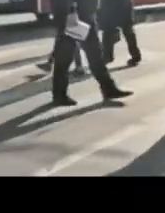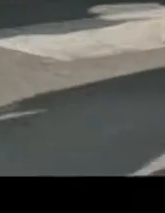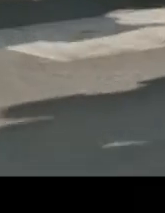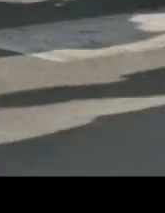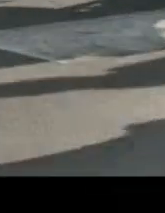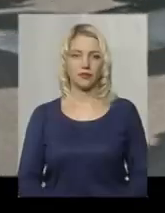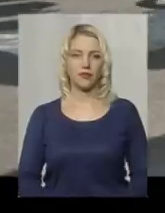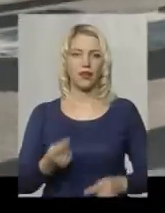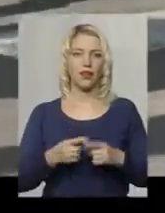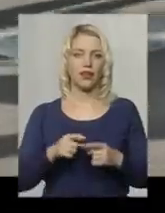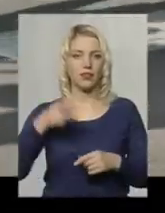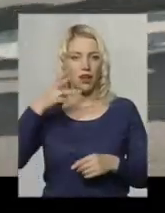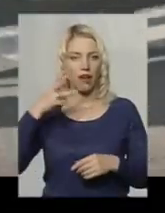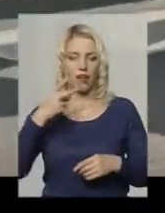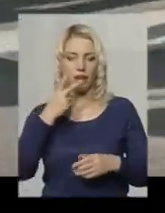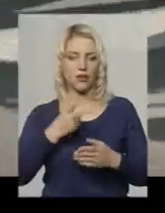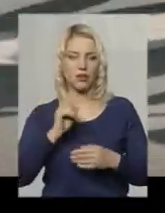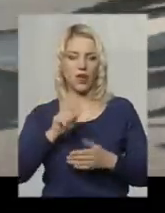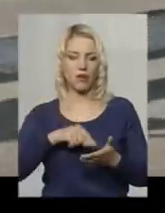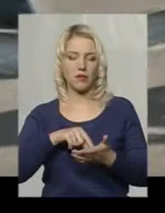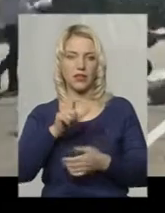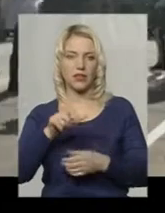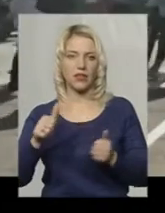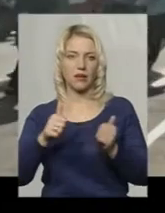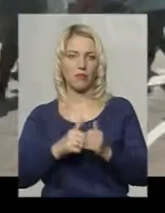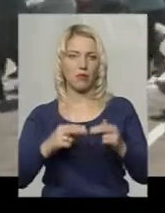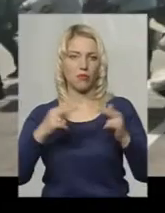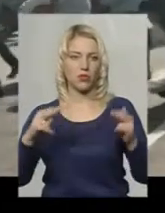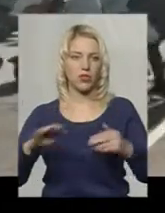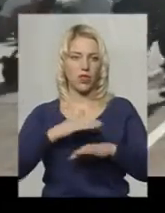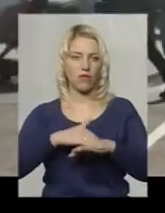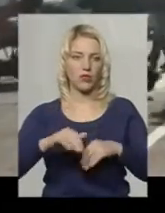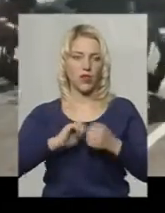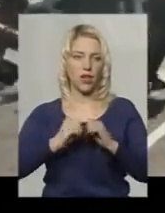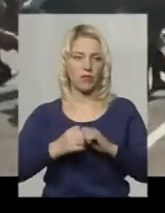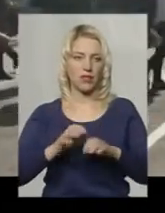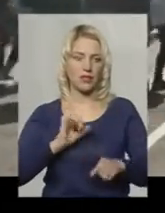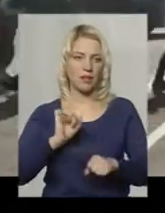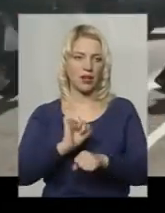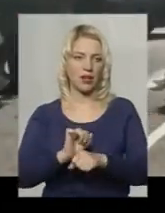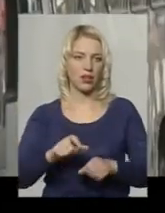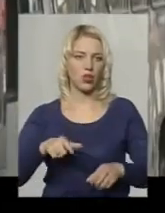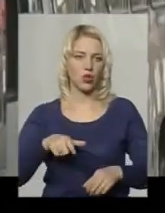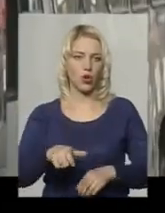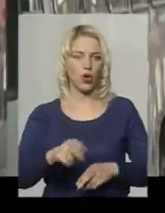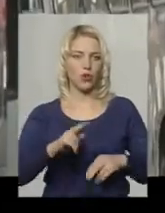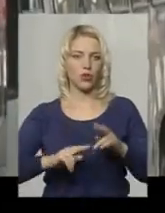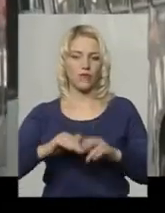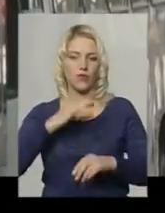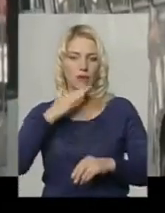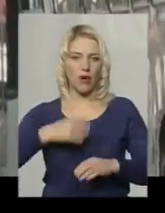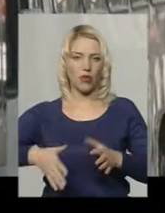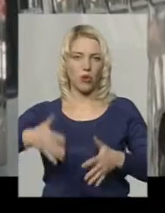На цих кадрах ви бачите, як містяни сьогодні біля моста на вулиці Кам'янецькій перекрили дорогу. Будівництво багатоповерхівки, що на